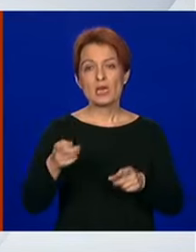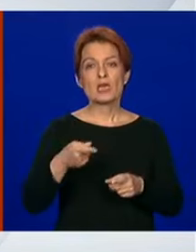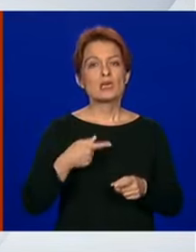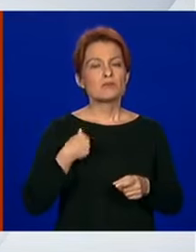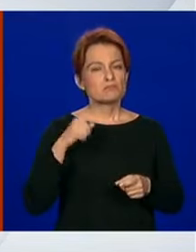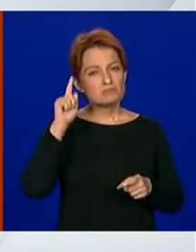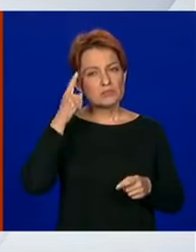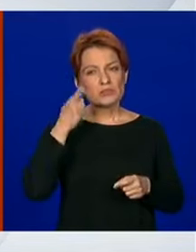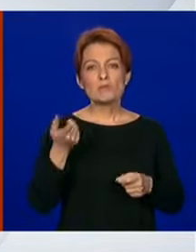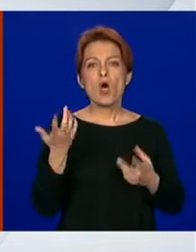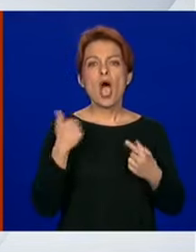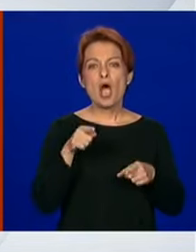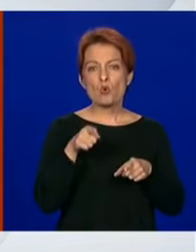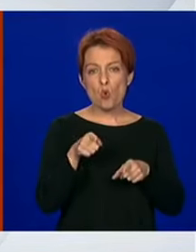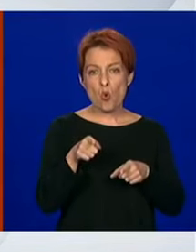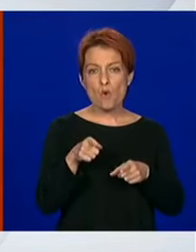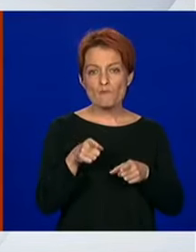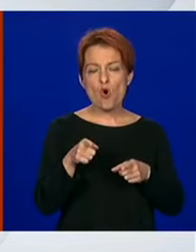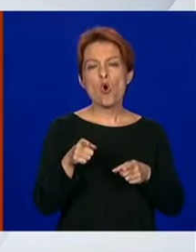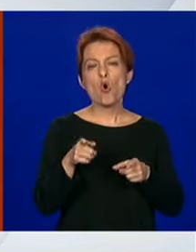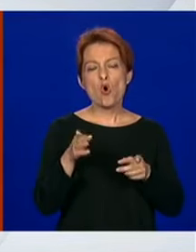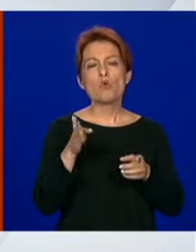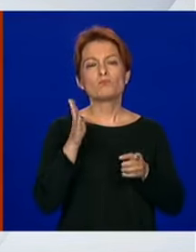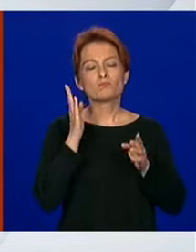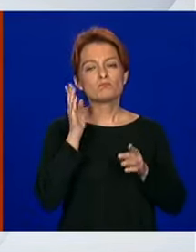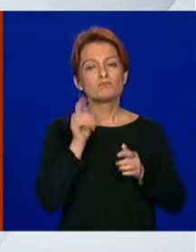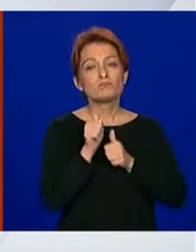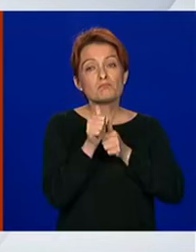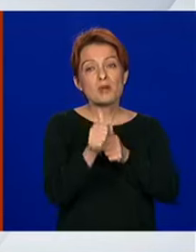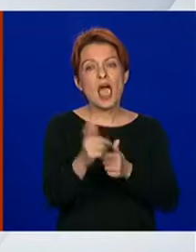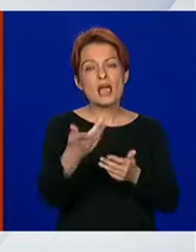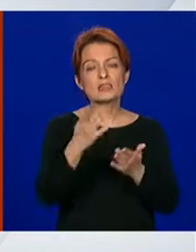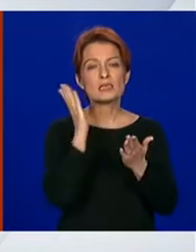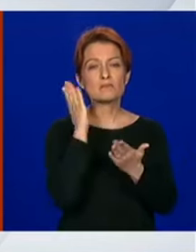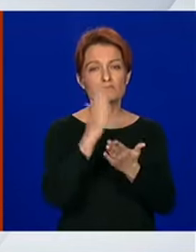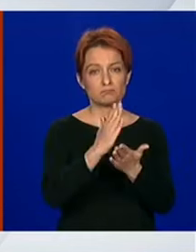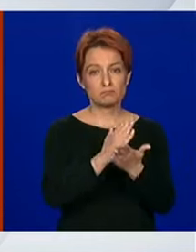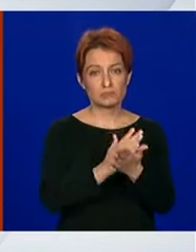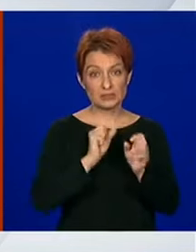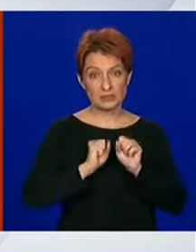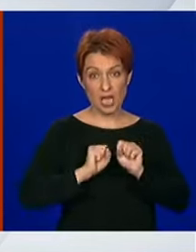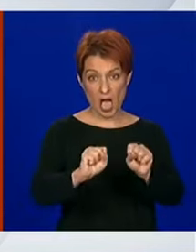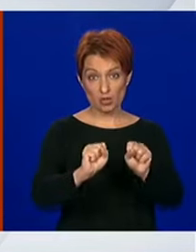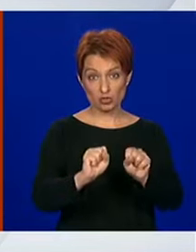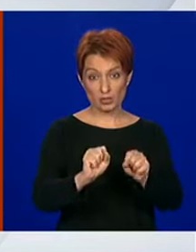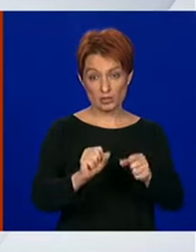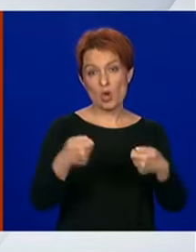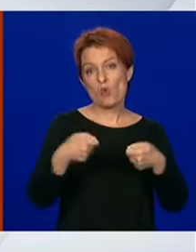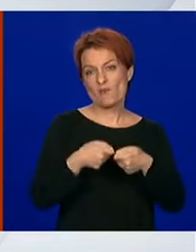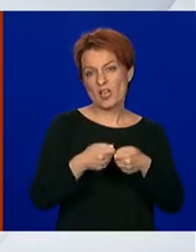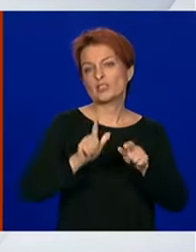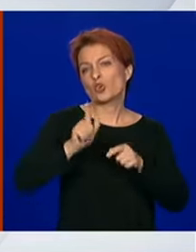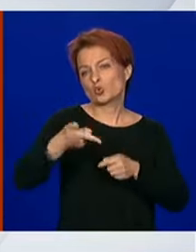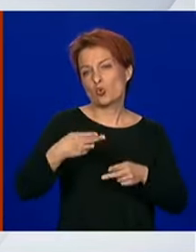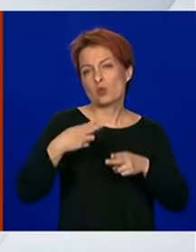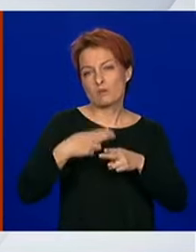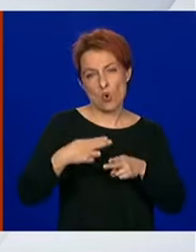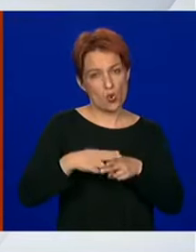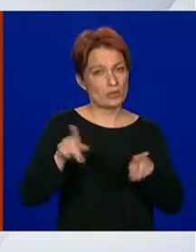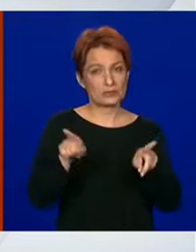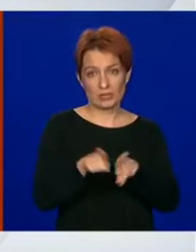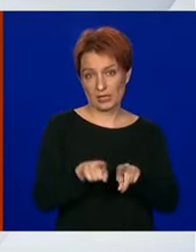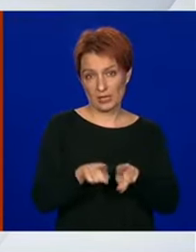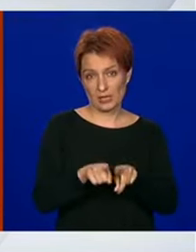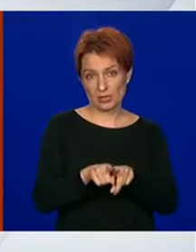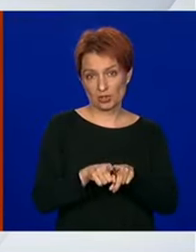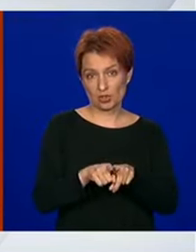obavlja uz mjere zaštite uz koje se obavlja i vezano uz druge bolesti koji cirkuliraju u